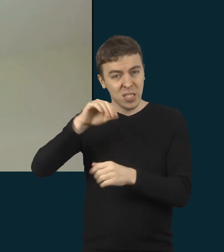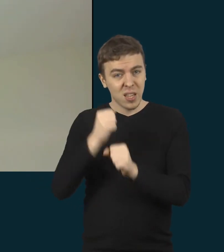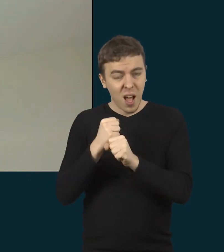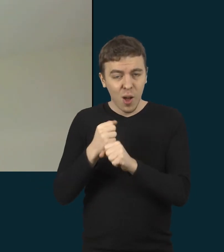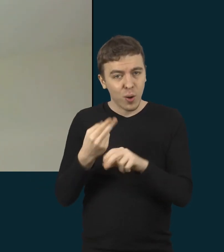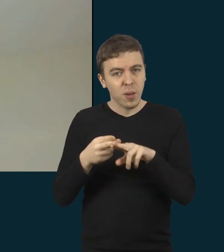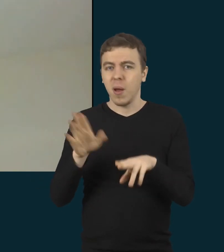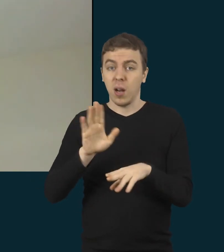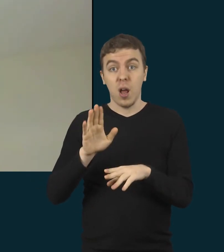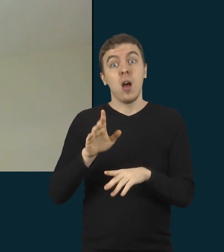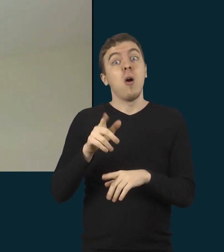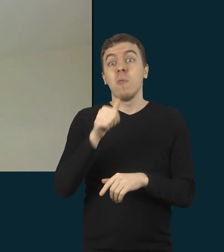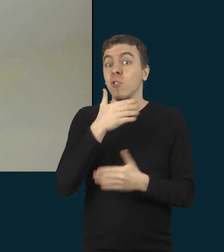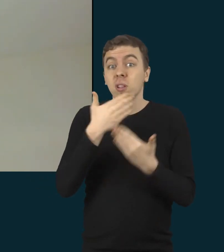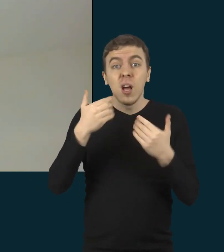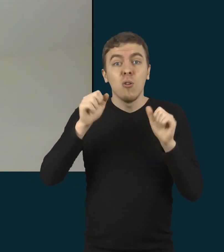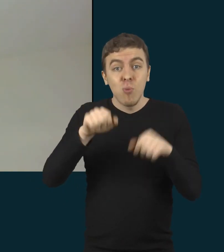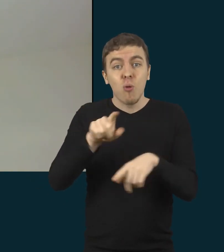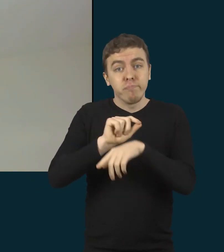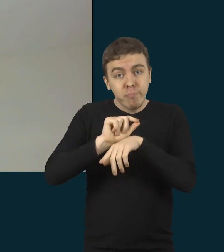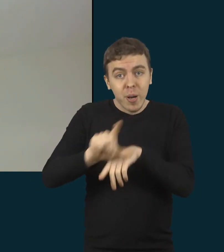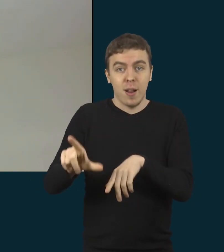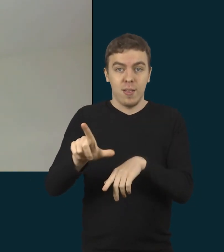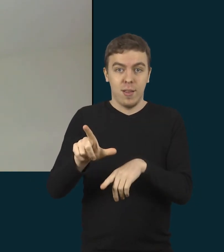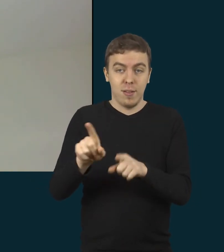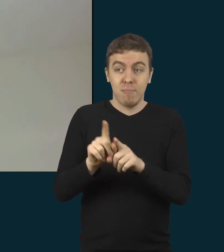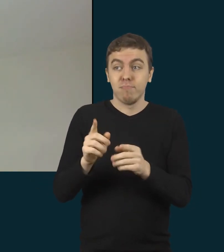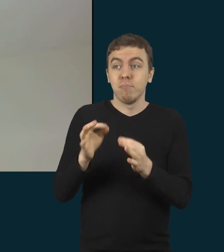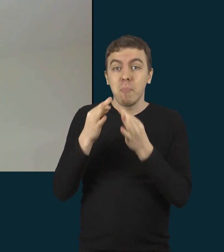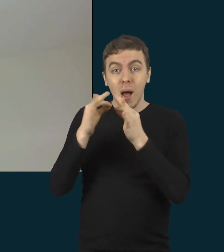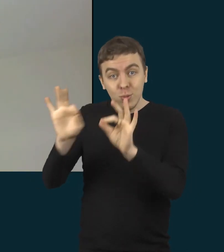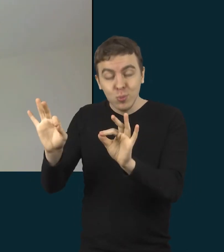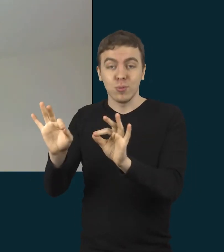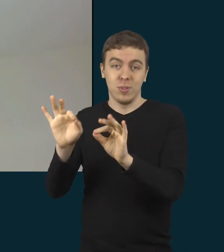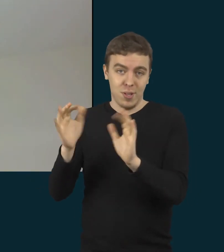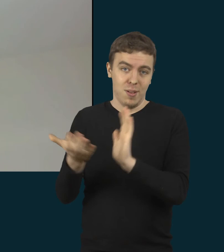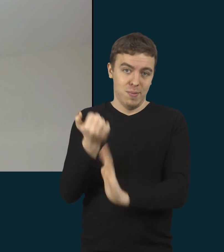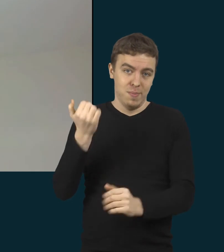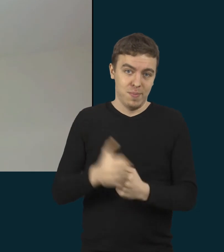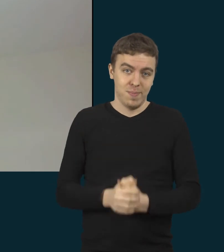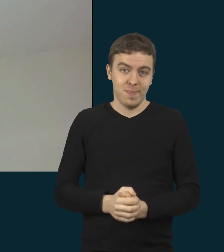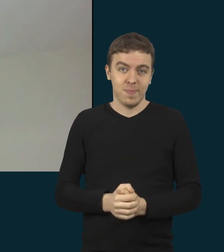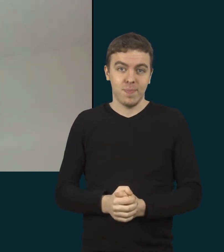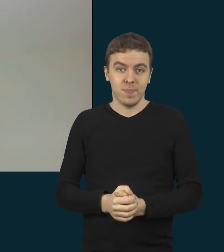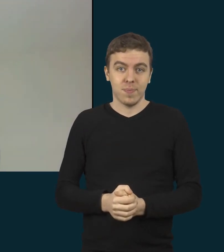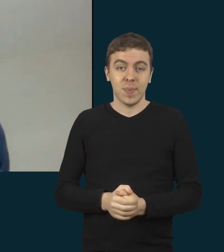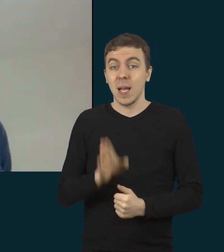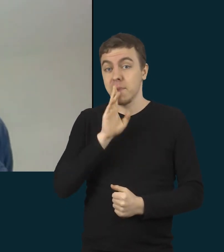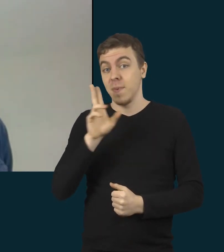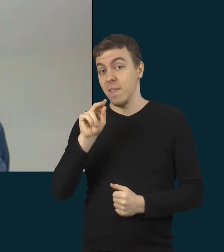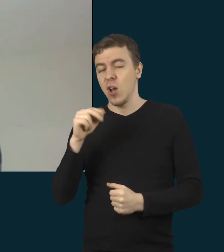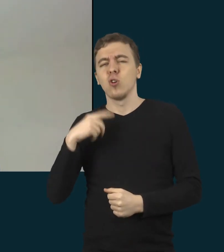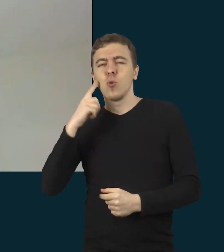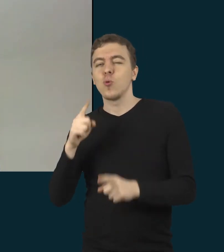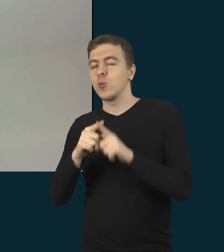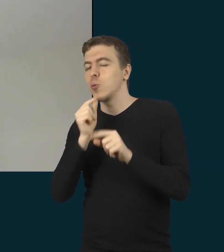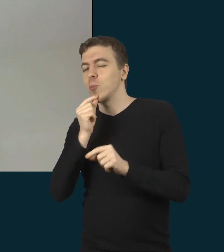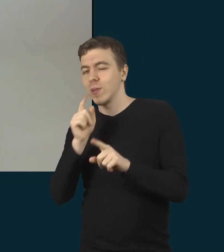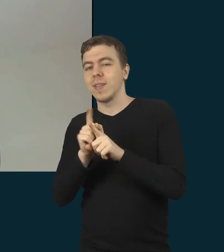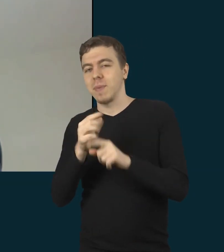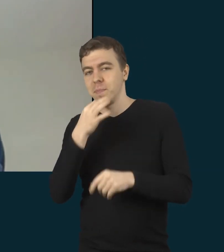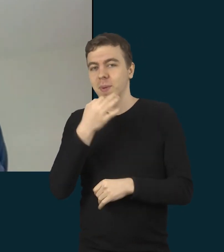visada galima pradėti tokį, pateikti tokį pasiūlymą. Tai aš galiu dar truputėlį pasakyti, aš esu tas